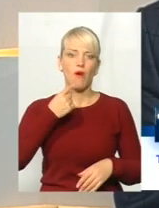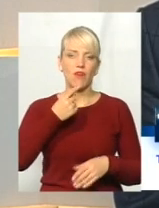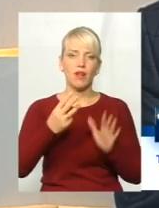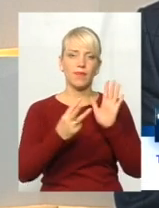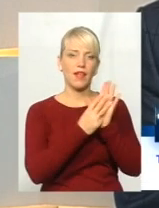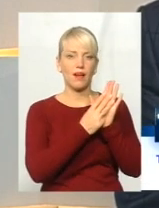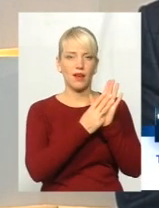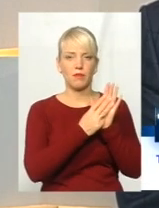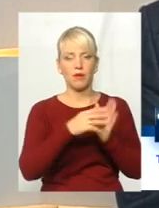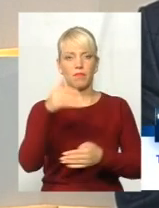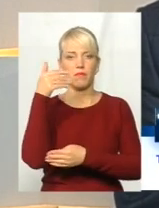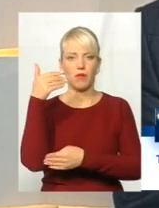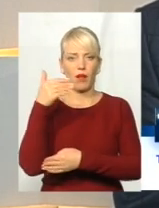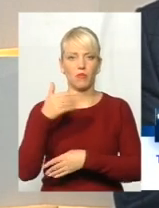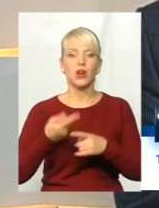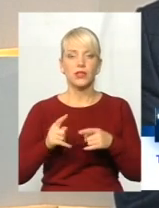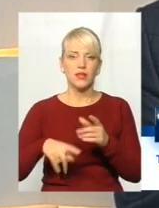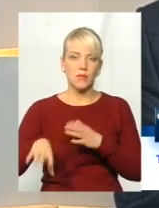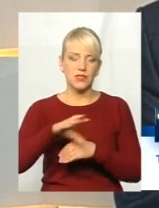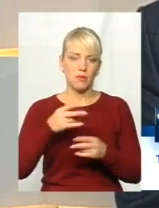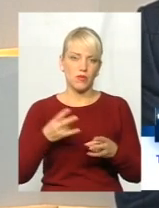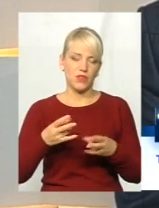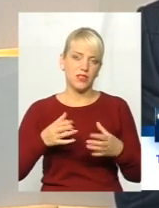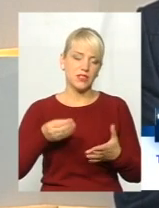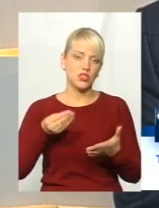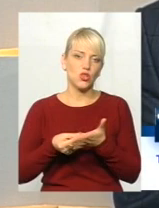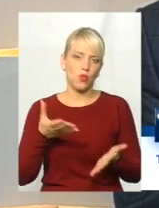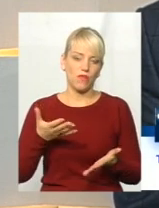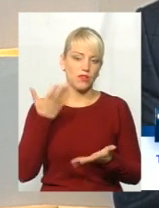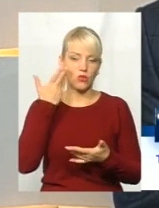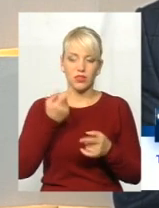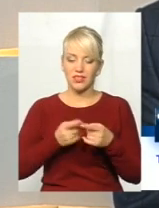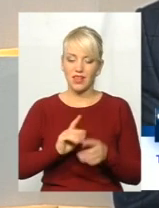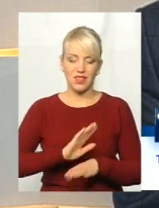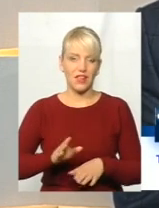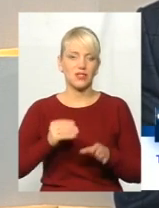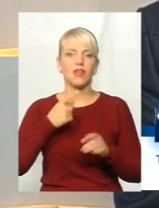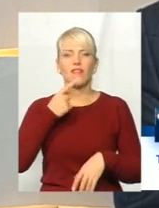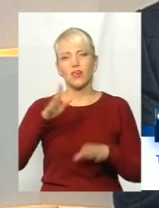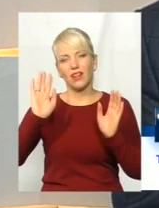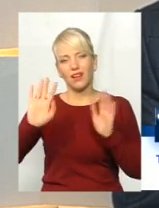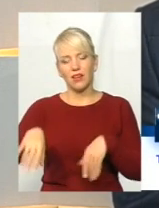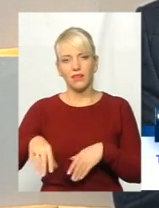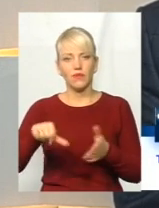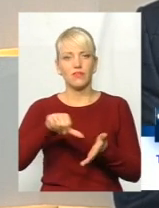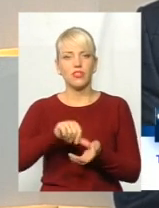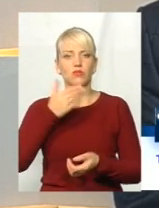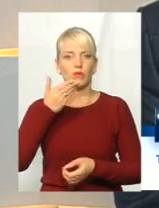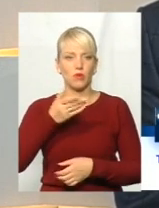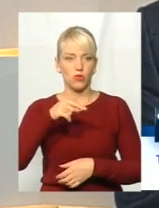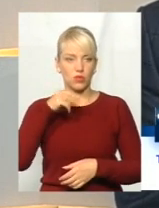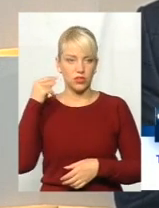прапор. Ми повинні це цінувати. Коли ми сьогодні цього не цінуємо, і коли ми кажемо – «А, нехай виступає російською», я